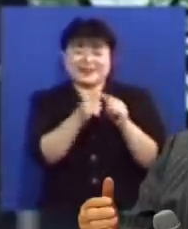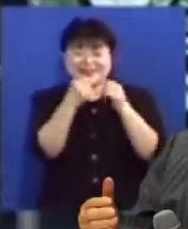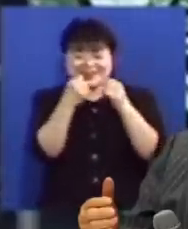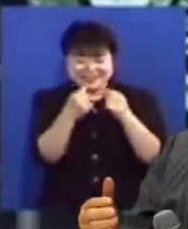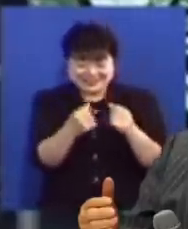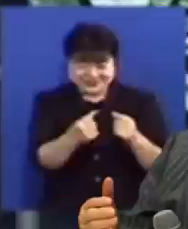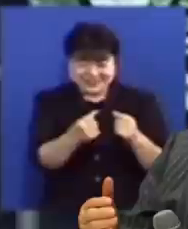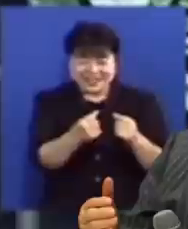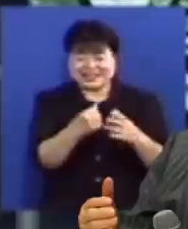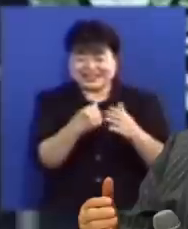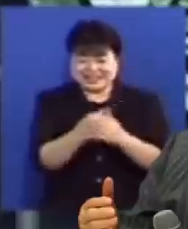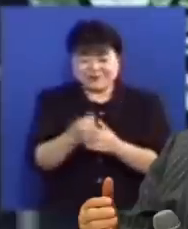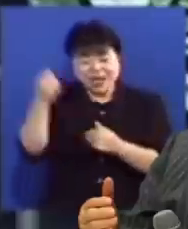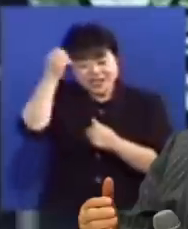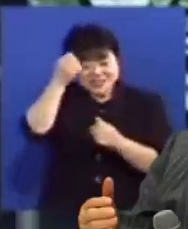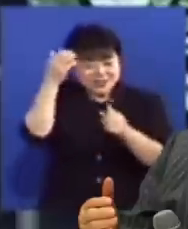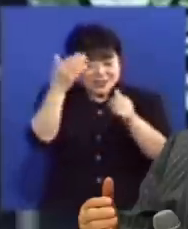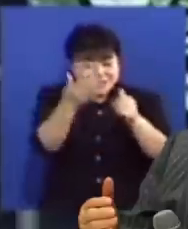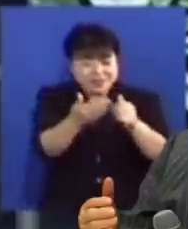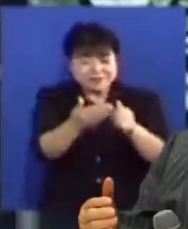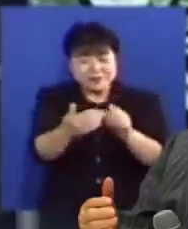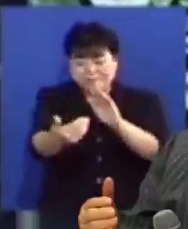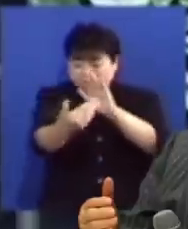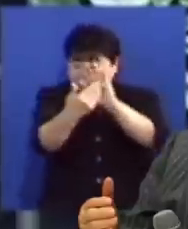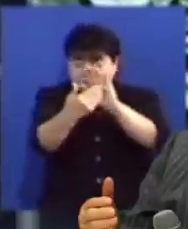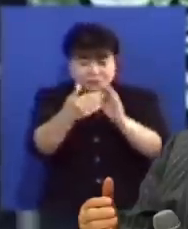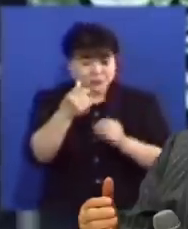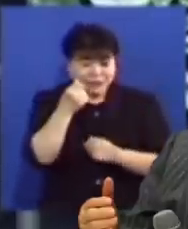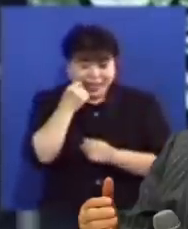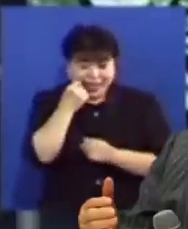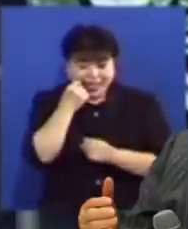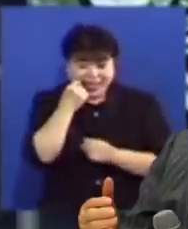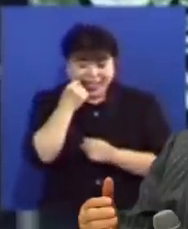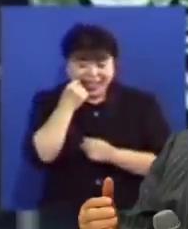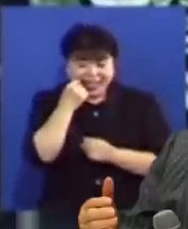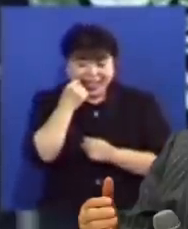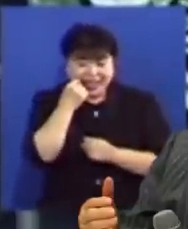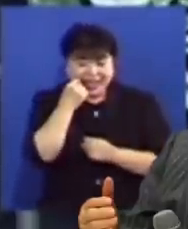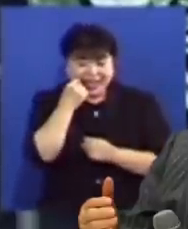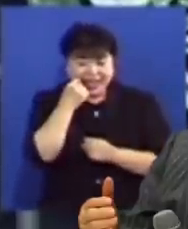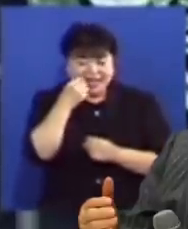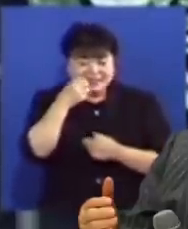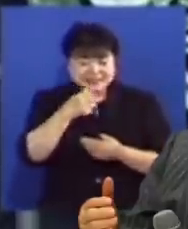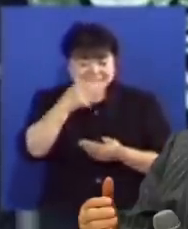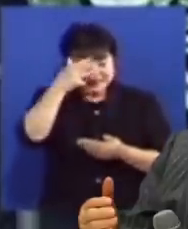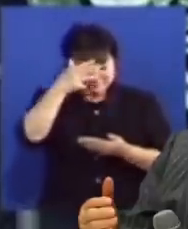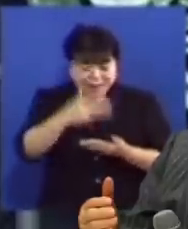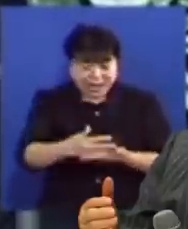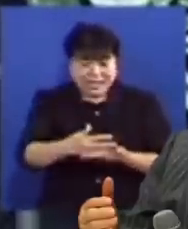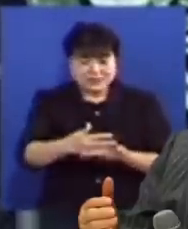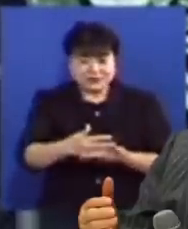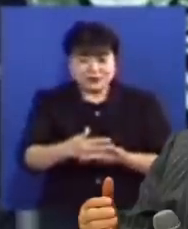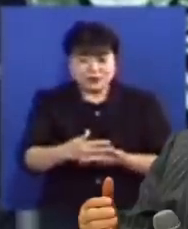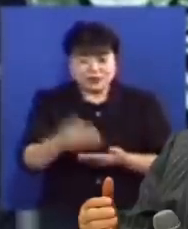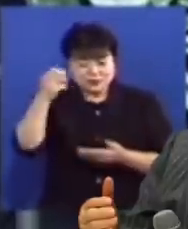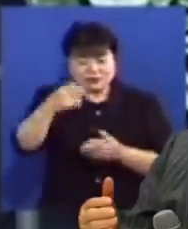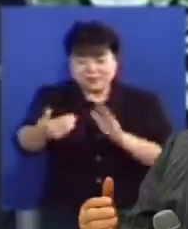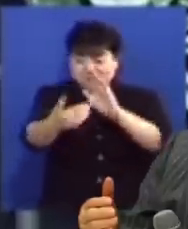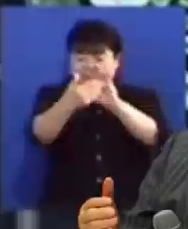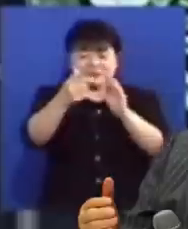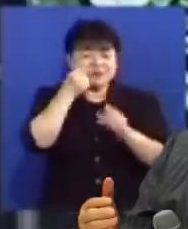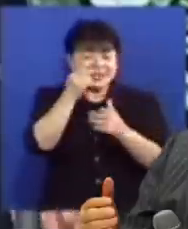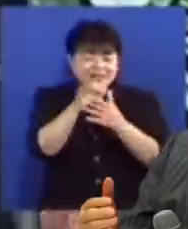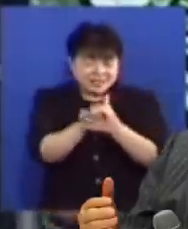그러므로 성령을 막을 수가 없어요 휴전선도 성령을 막을 수가 없습니다 우리가